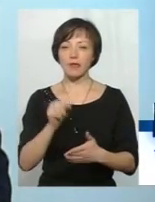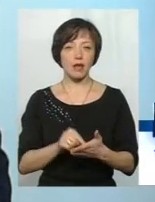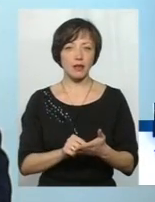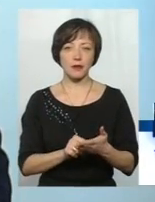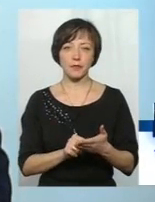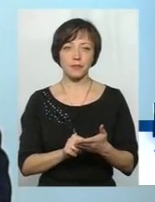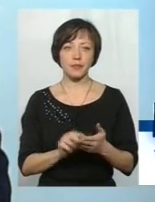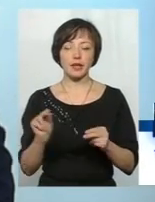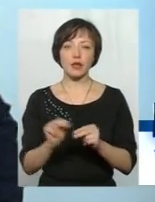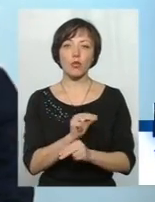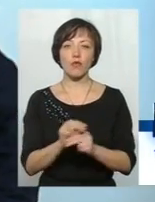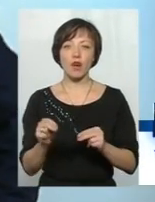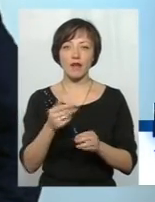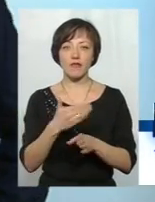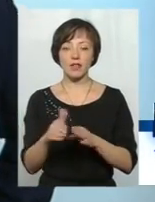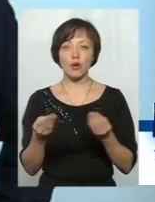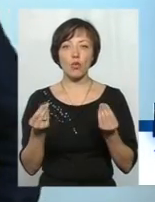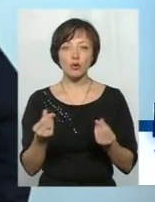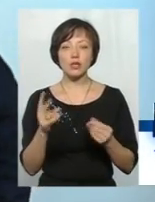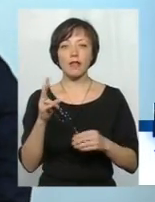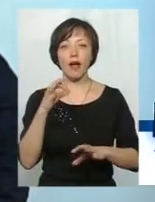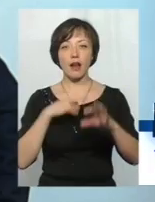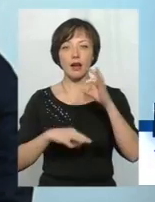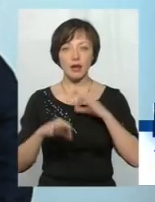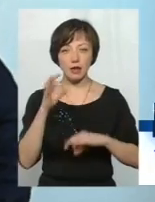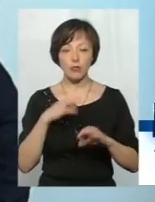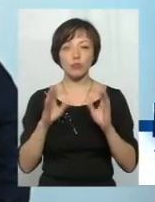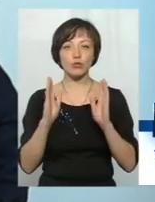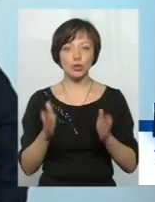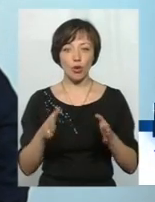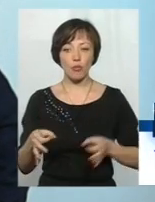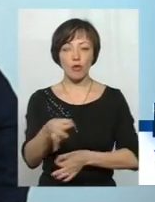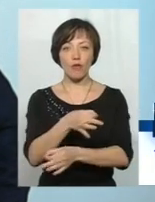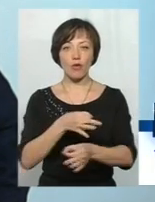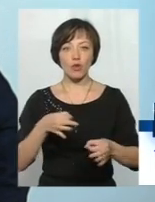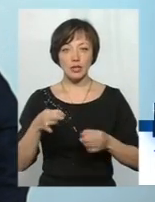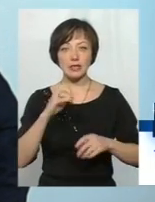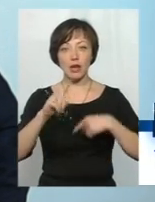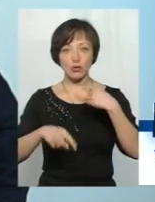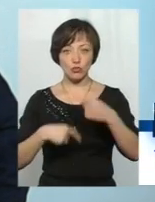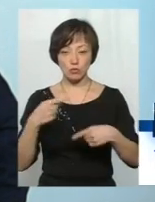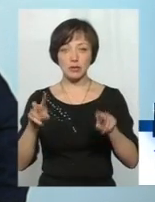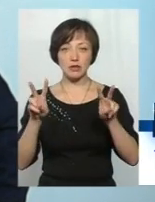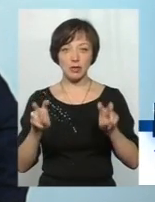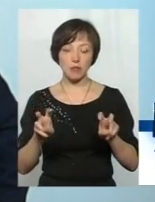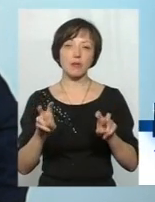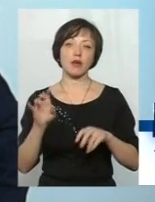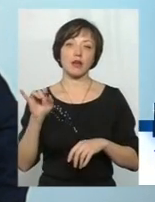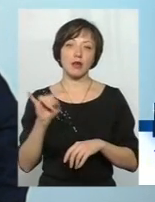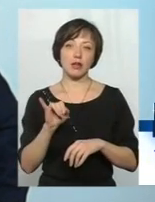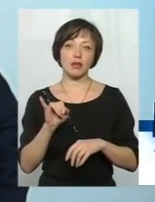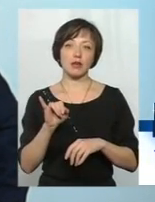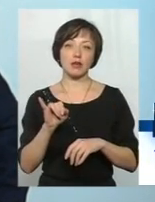лікування і виділення коштів на лік буде обговорюватись в одному з наступних сюжетів, зокрема,